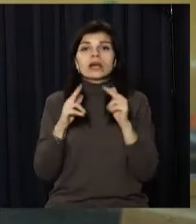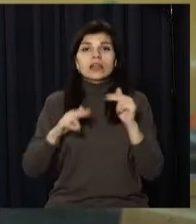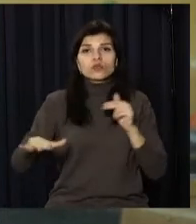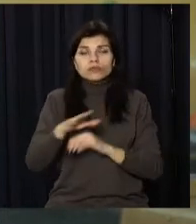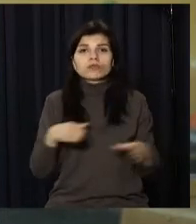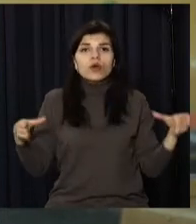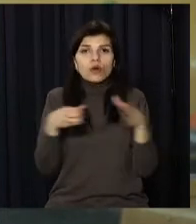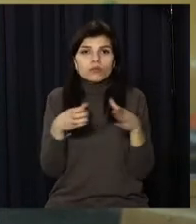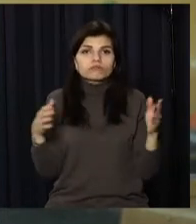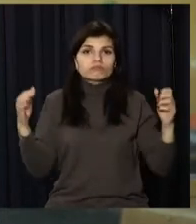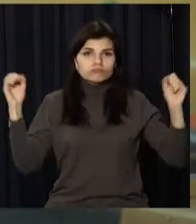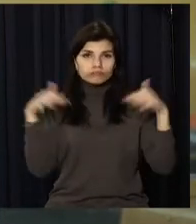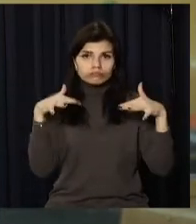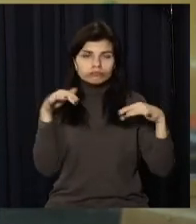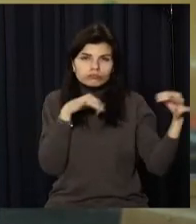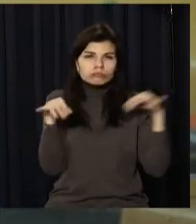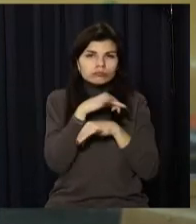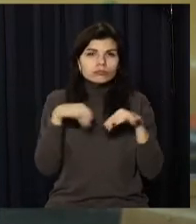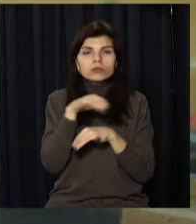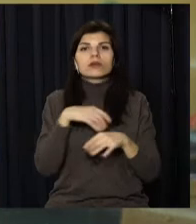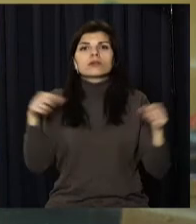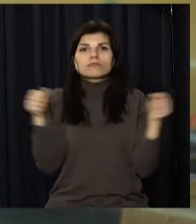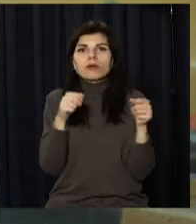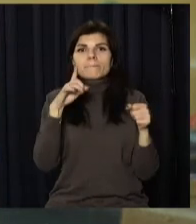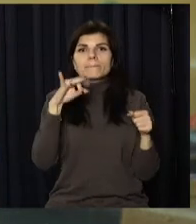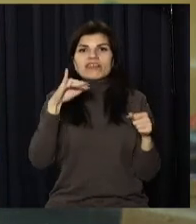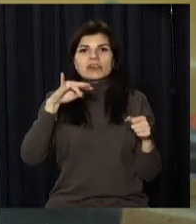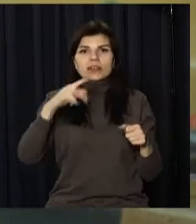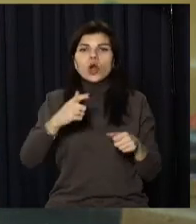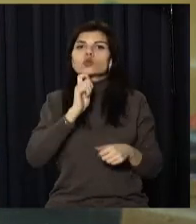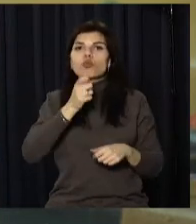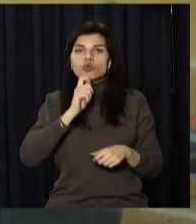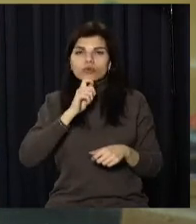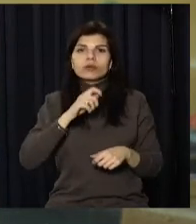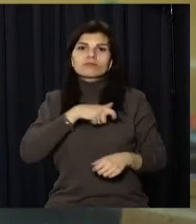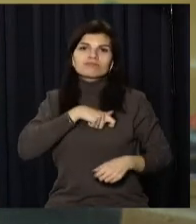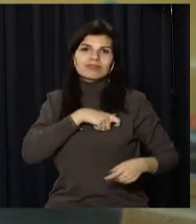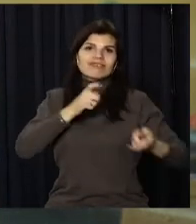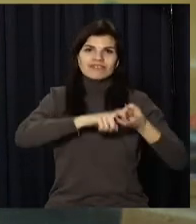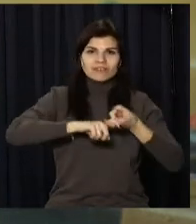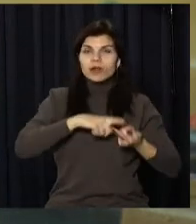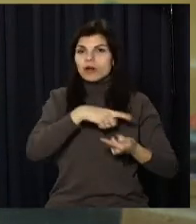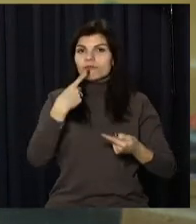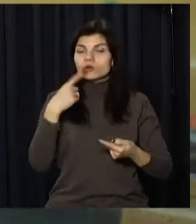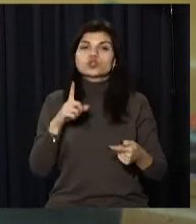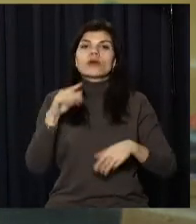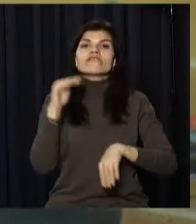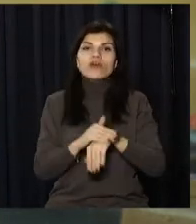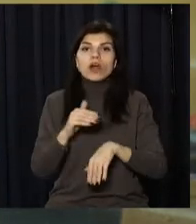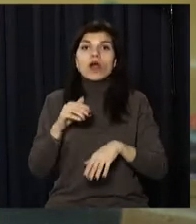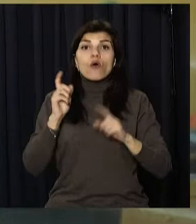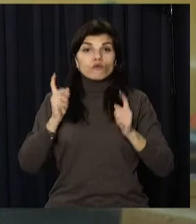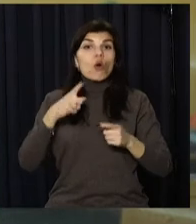засідання оперативного штабу. Після чого вийшли на брифінг до журналістів, очільники області та міста. Вони наголосили, фактичного